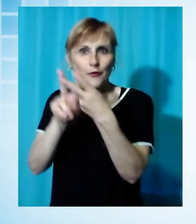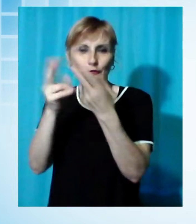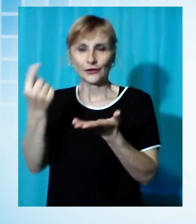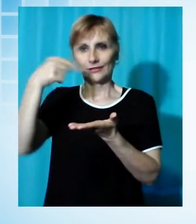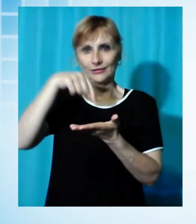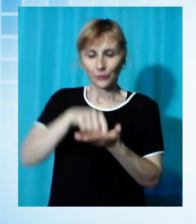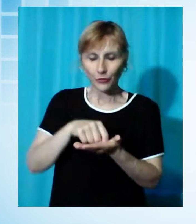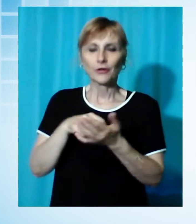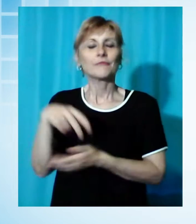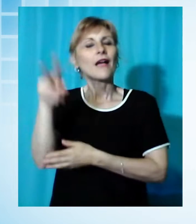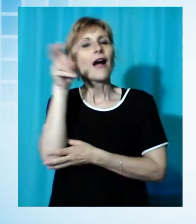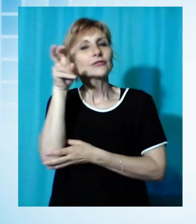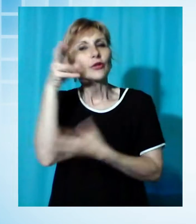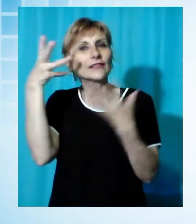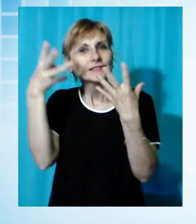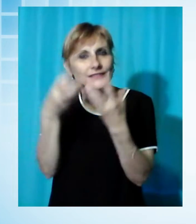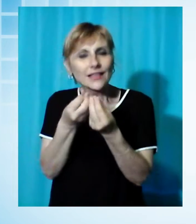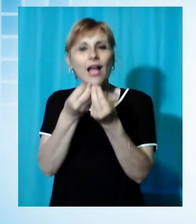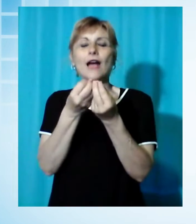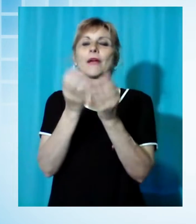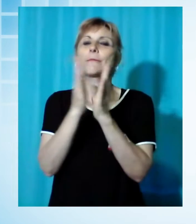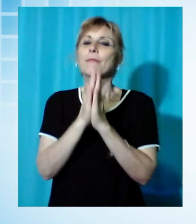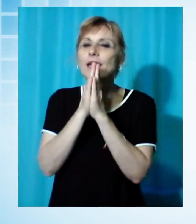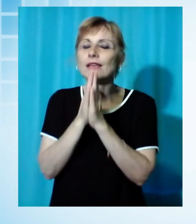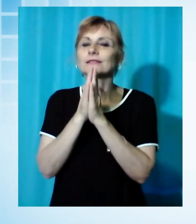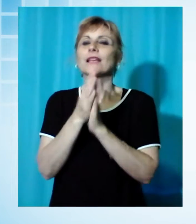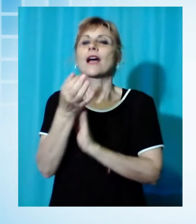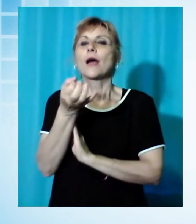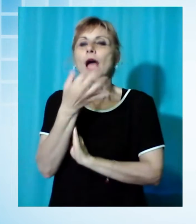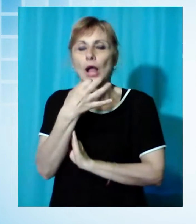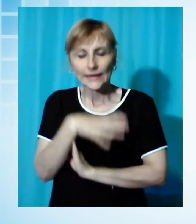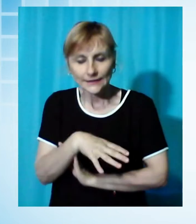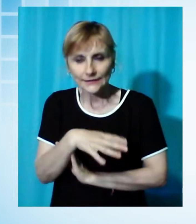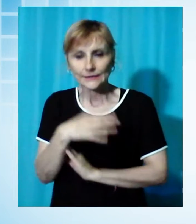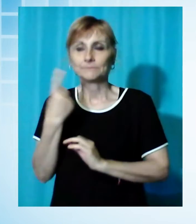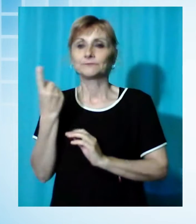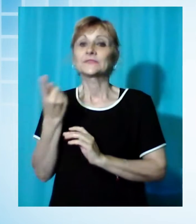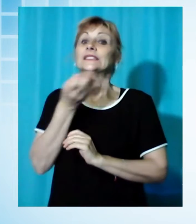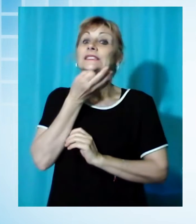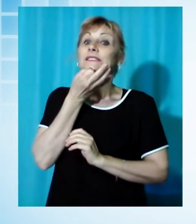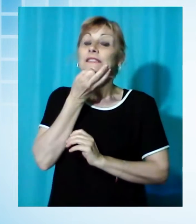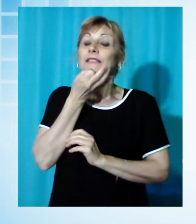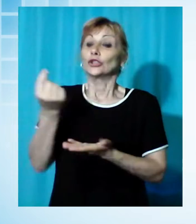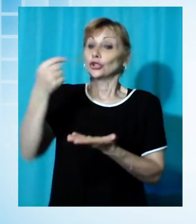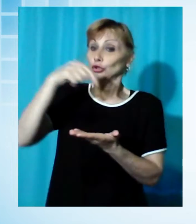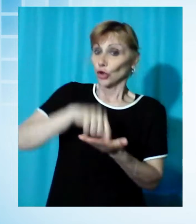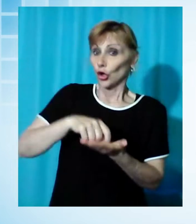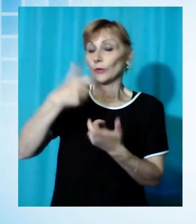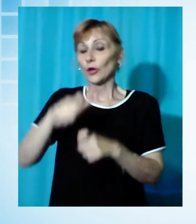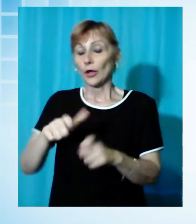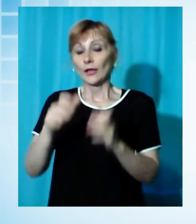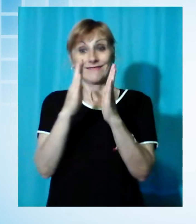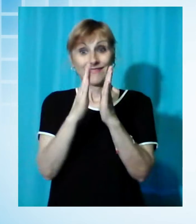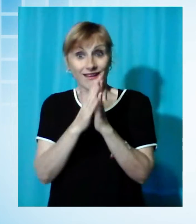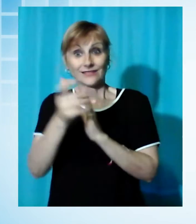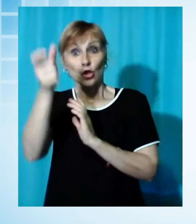celebrare insieme l'eucaristia. Di soddisfazione perché si è raggiunto un accordo tra governo e conferenze episcopali italiane dopo un cammino lungo